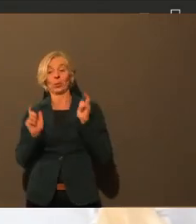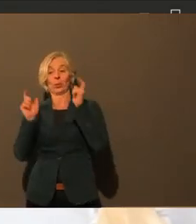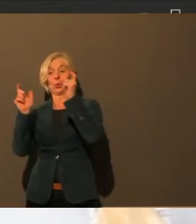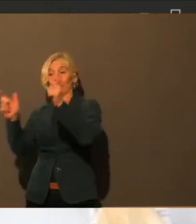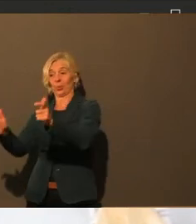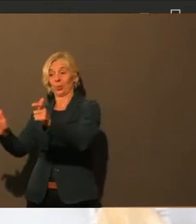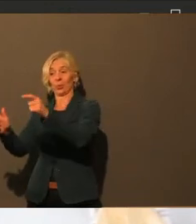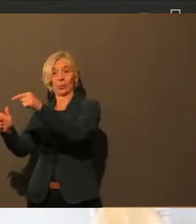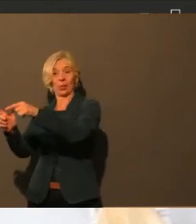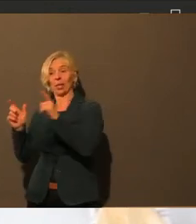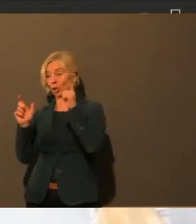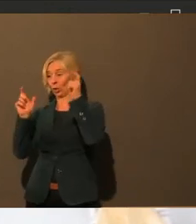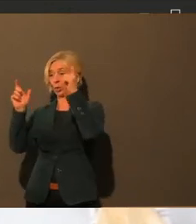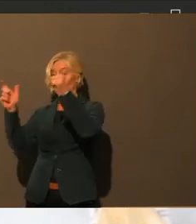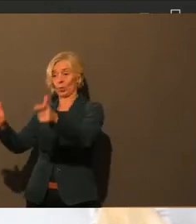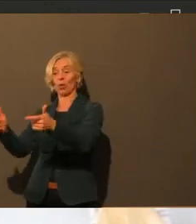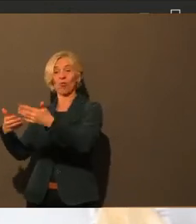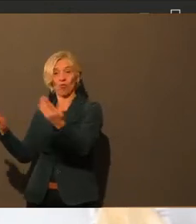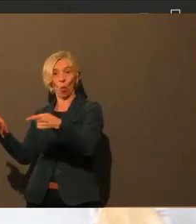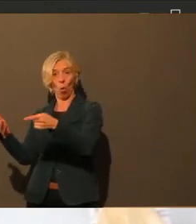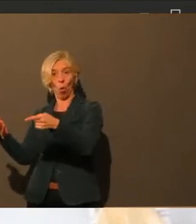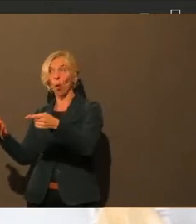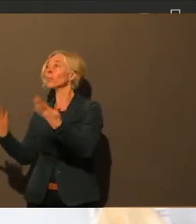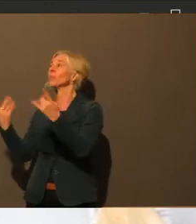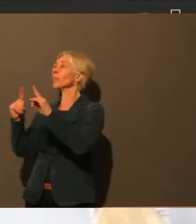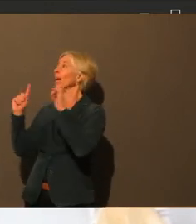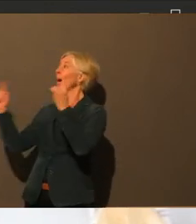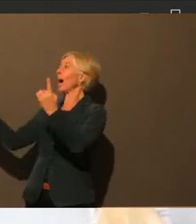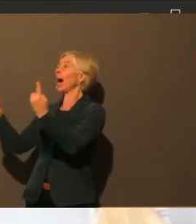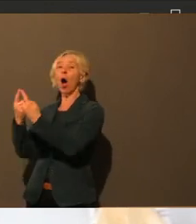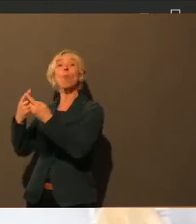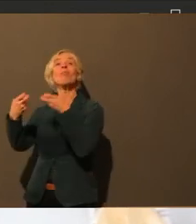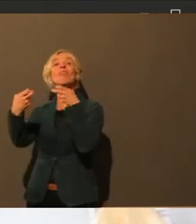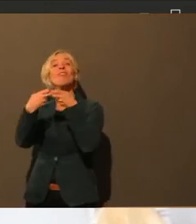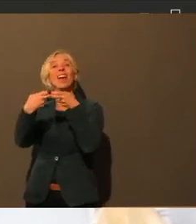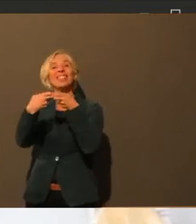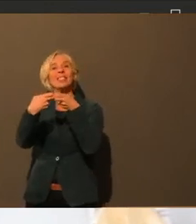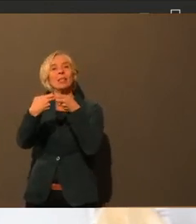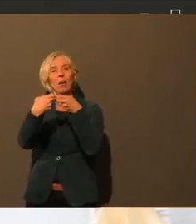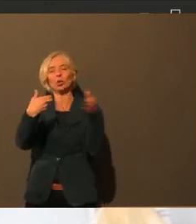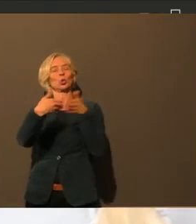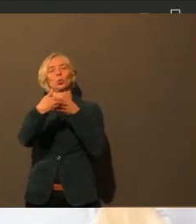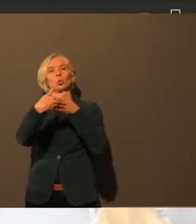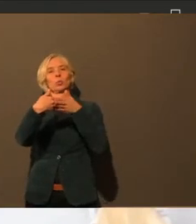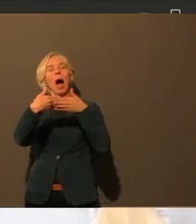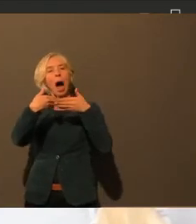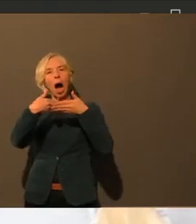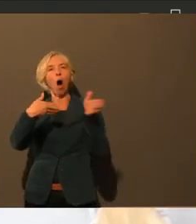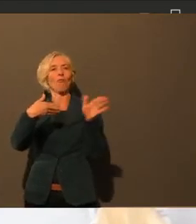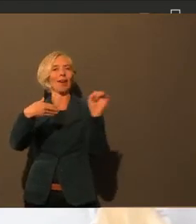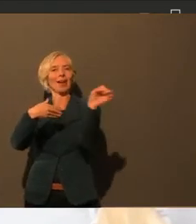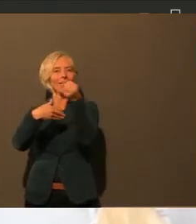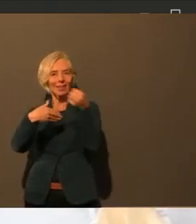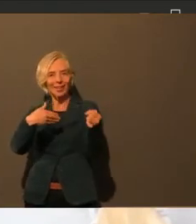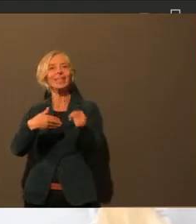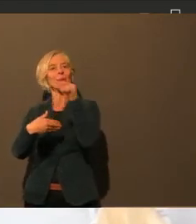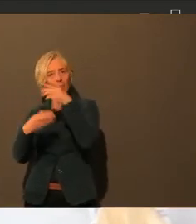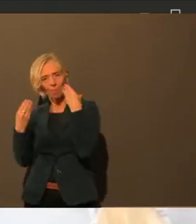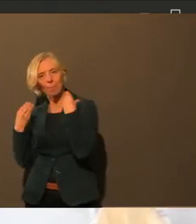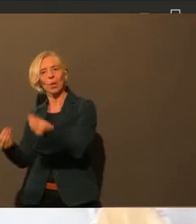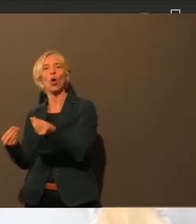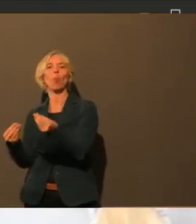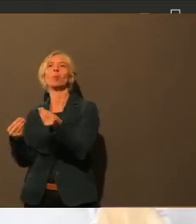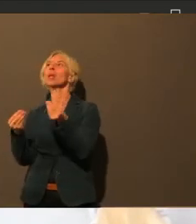Fenster nicht öffnen lassen. Das ist auch noch mal ganz wichtig. an der Stelle, und das habe ich das letzte Mal ja auch schon dargestellt,